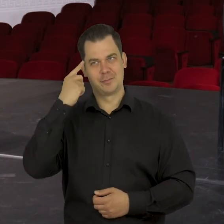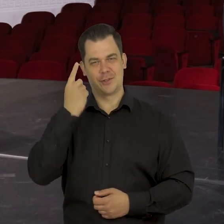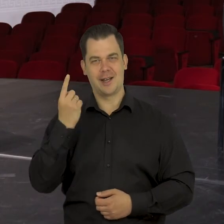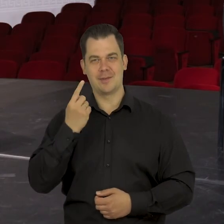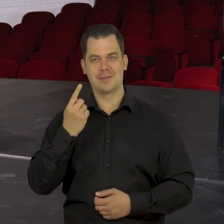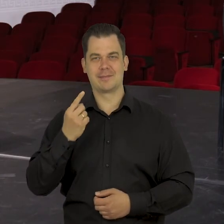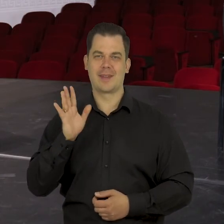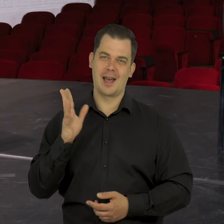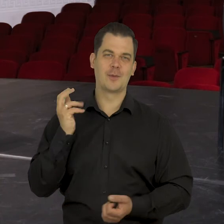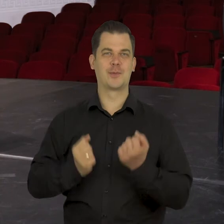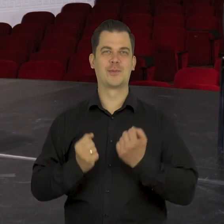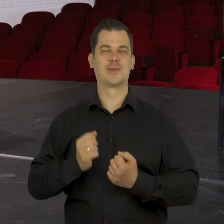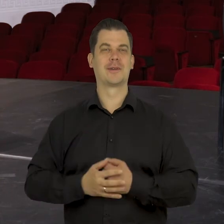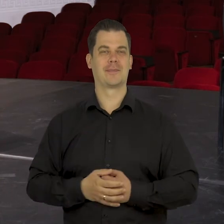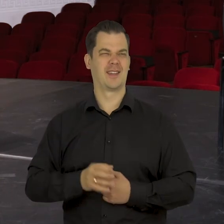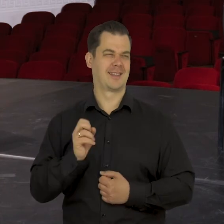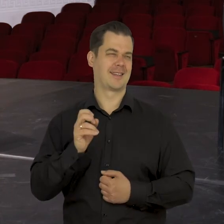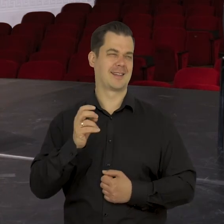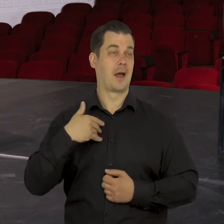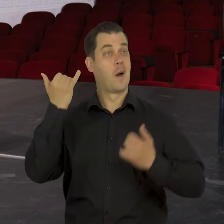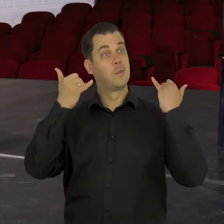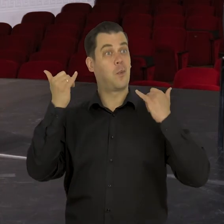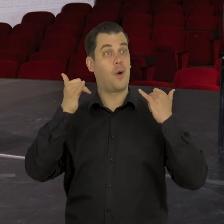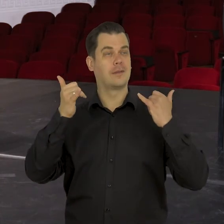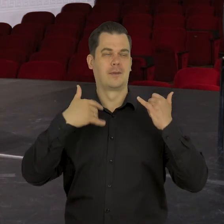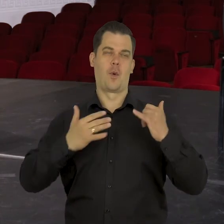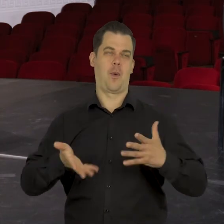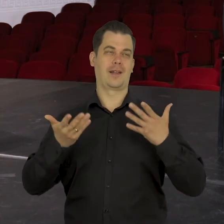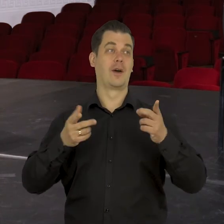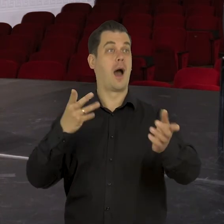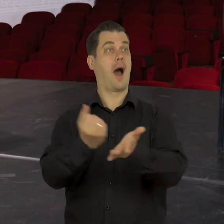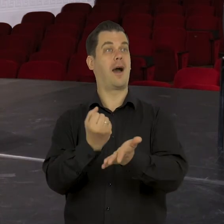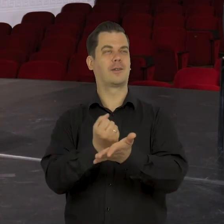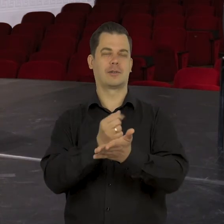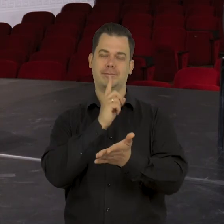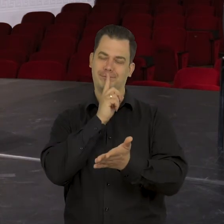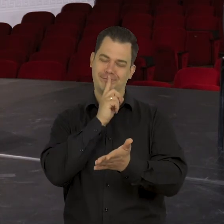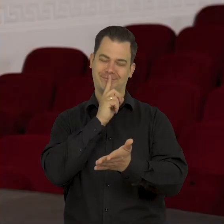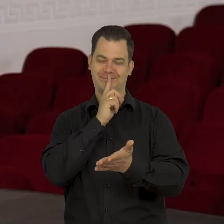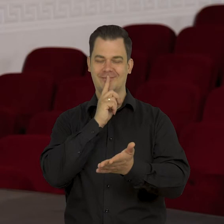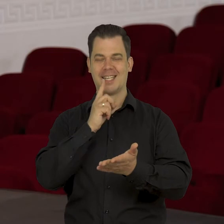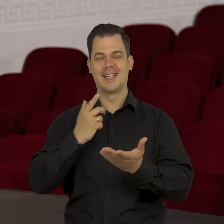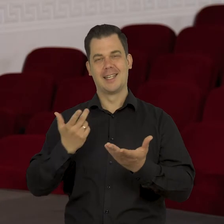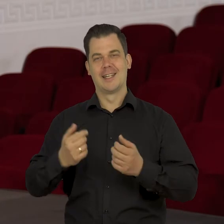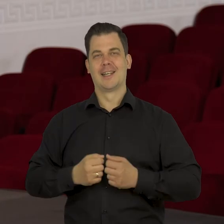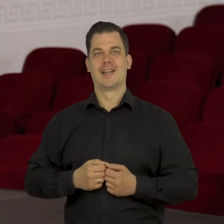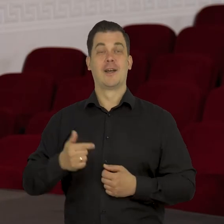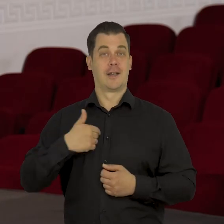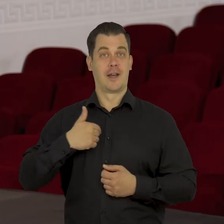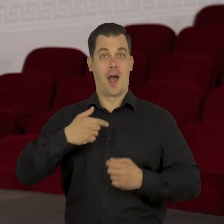myślałam, że tak pani odpowie. No szkoda. Chyba tak. O swoich błędach łatwiej jest mi mówić. Mi się wydaje, że